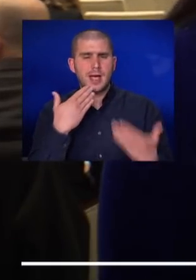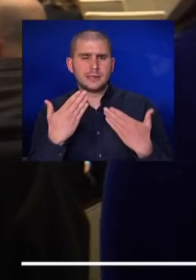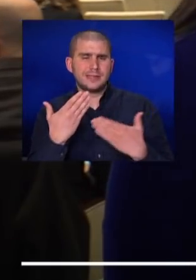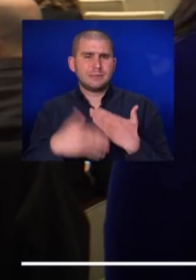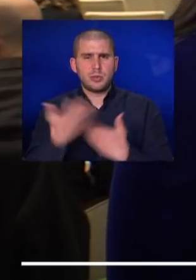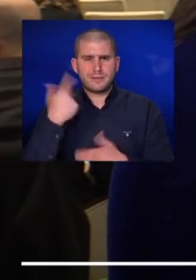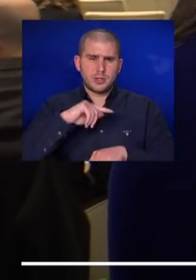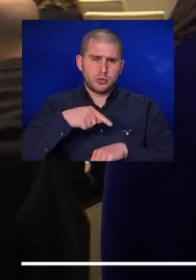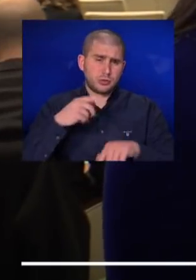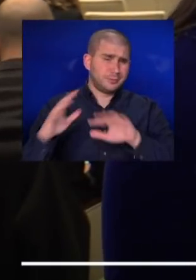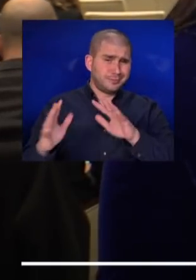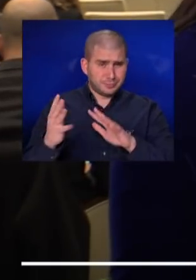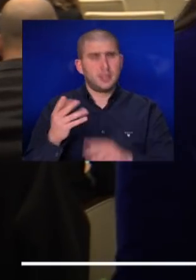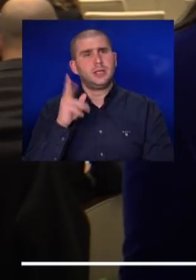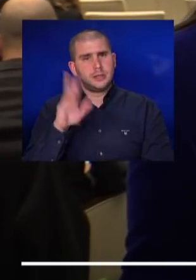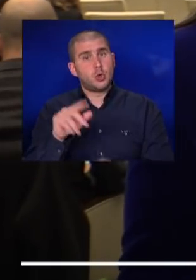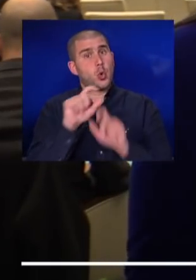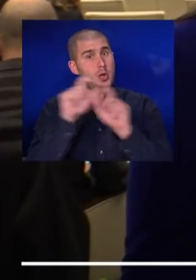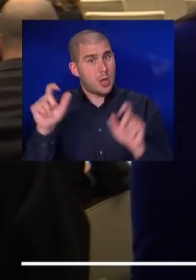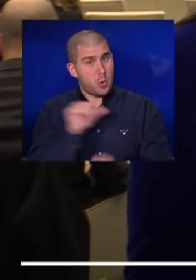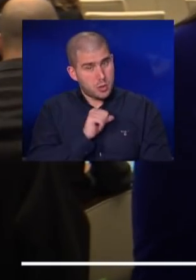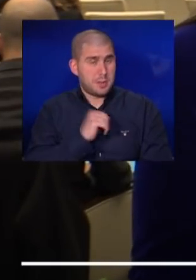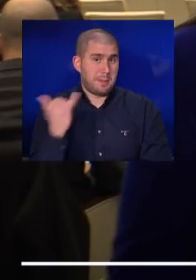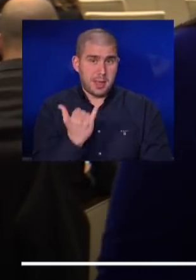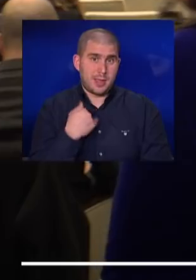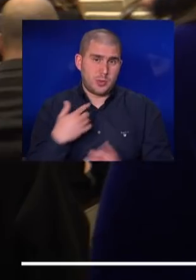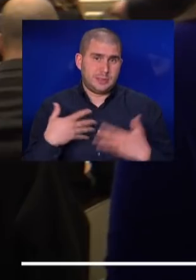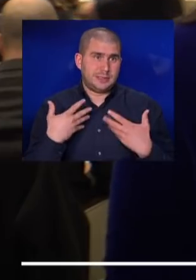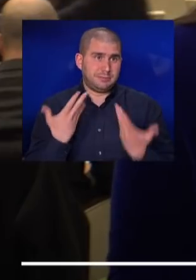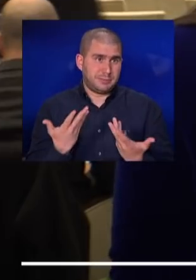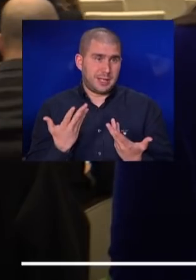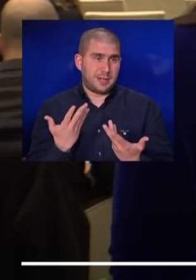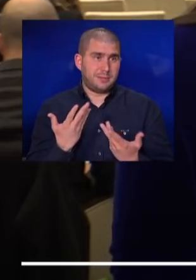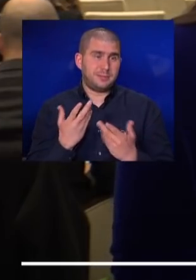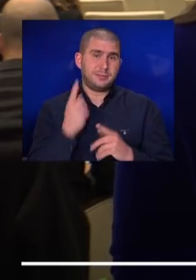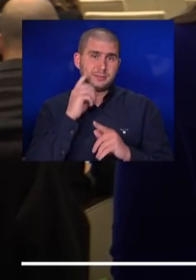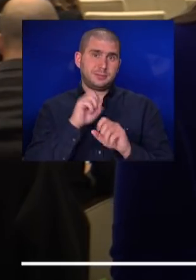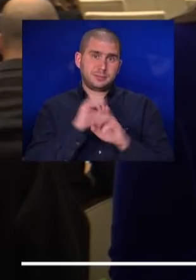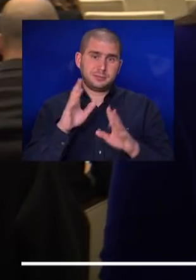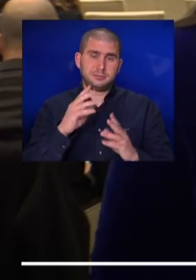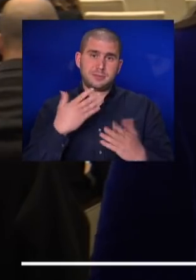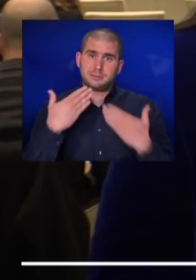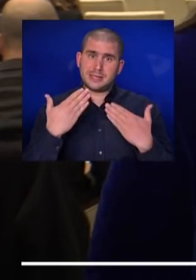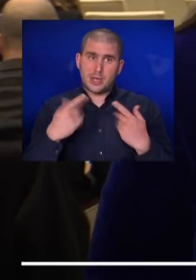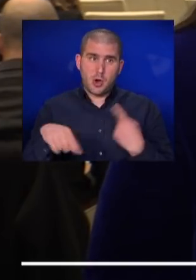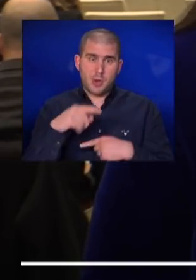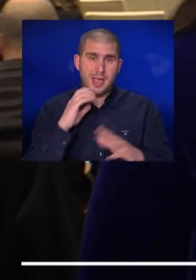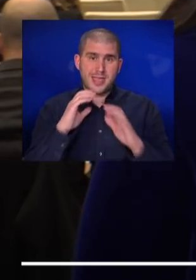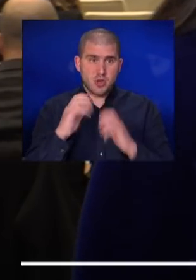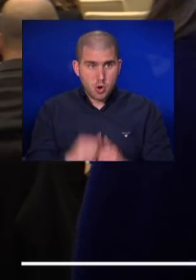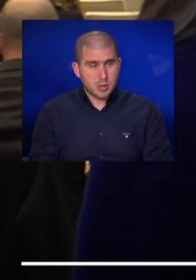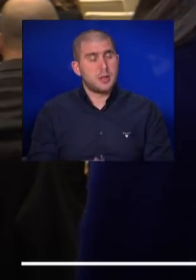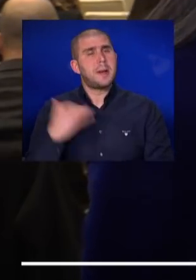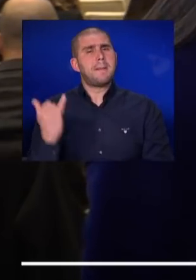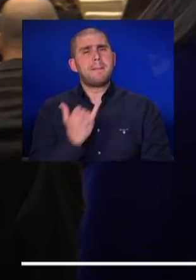לפני שעה קלה ויש כמה כותרות ובדרך כלל זה משהו שאנחנו שמחים שהם מתגלים בהצעות לנו לתקשורת. בדרך